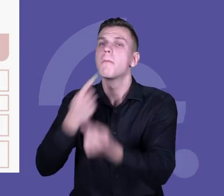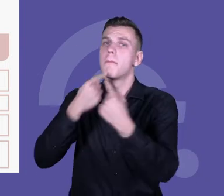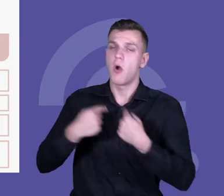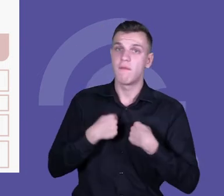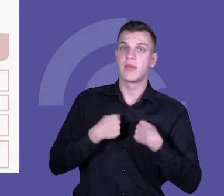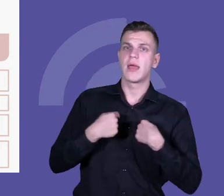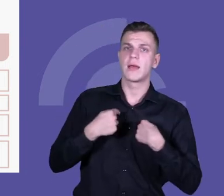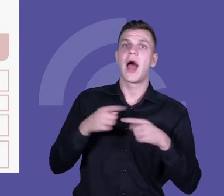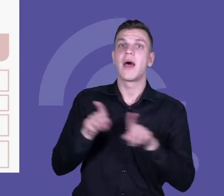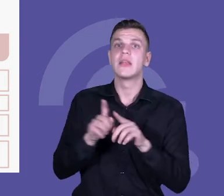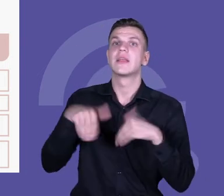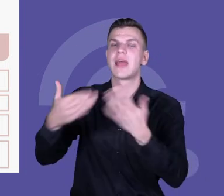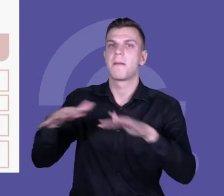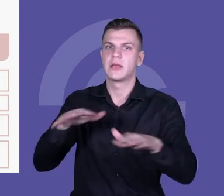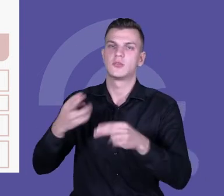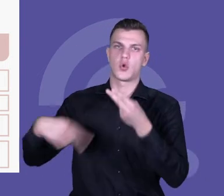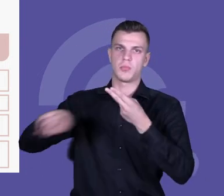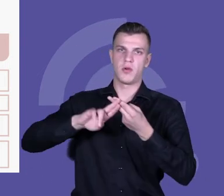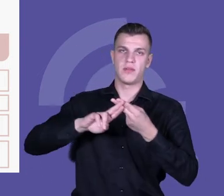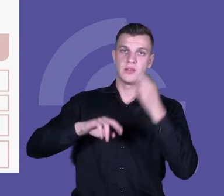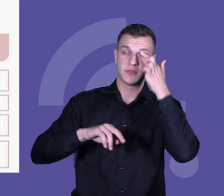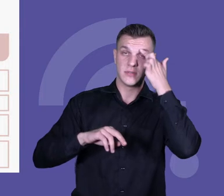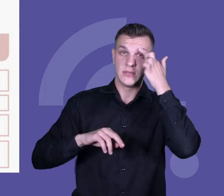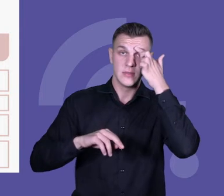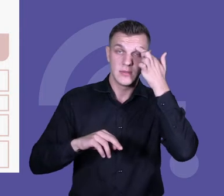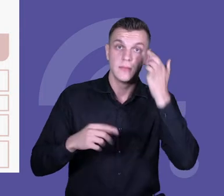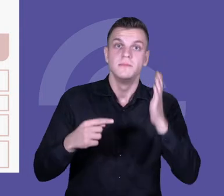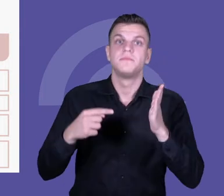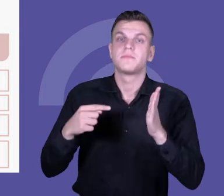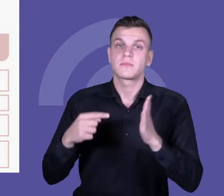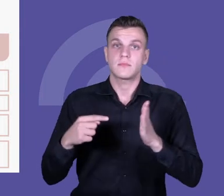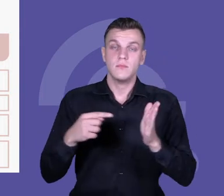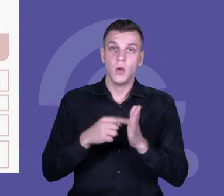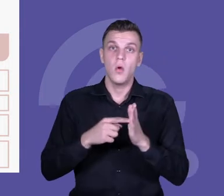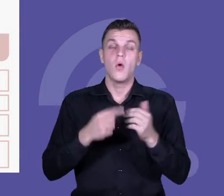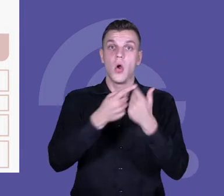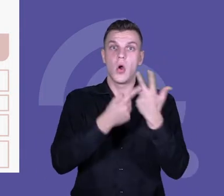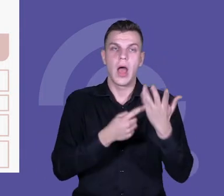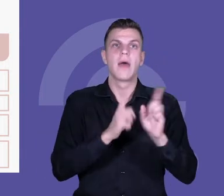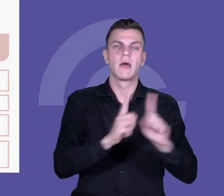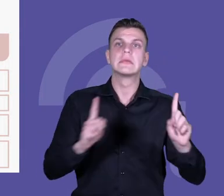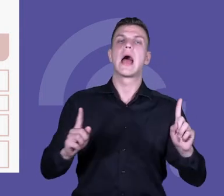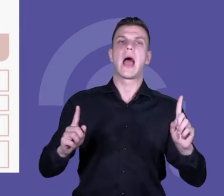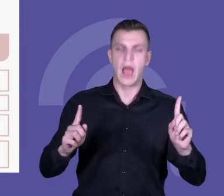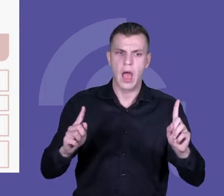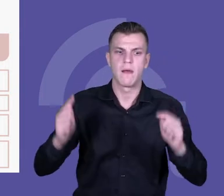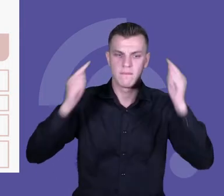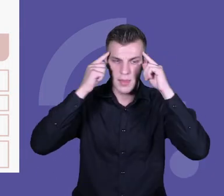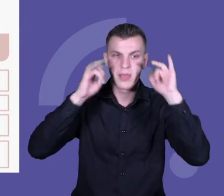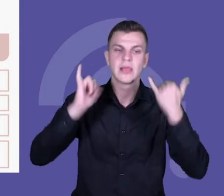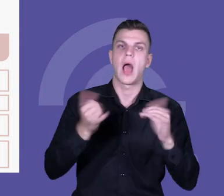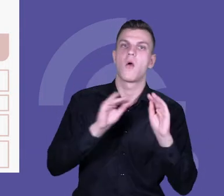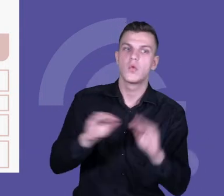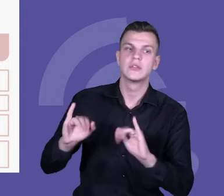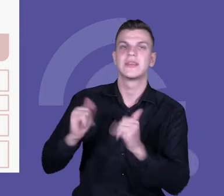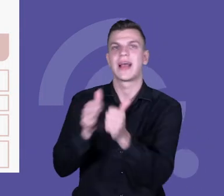do wypowiedzi innych. I to już się staje dla nauczyciela tak naprawdę taką konkretną wytyczną do tego, jak pracować, jakie